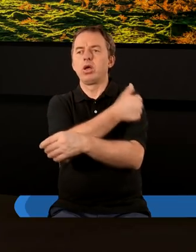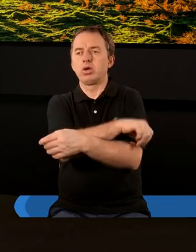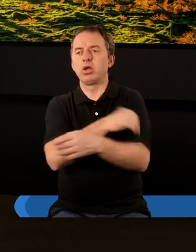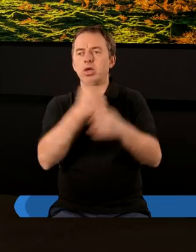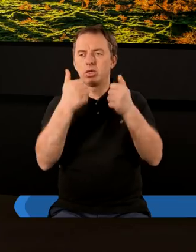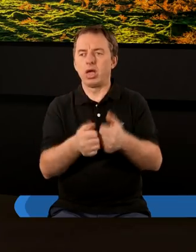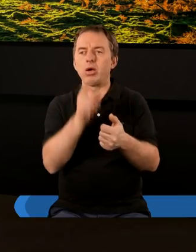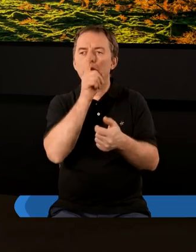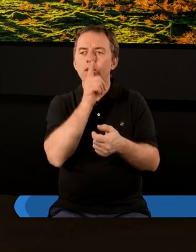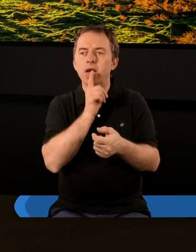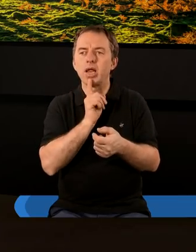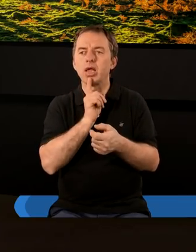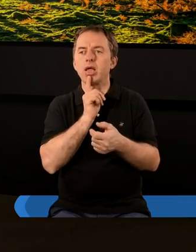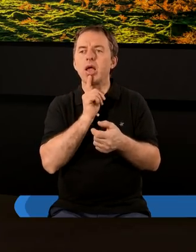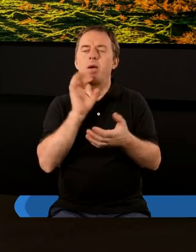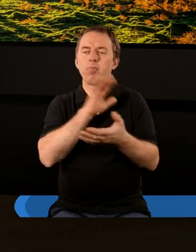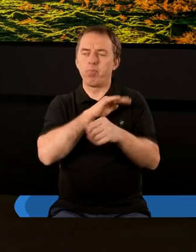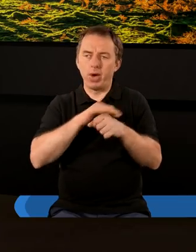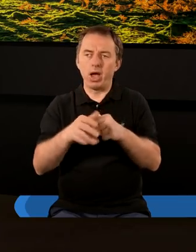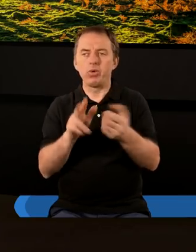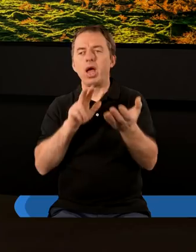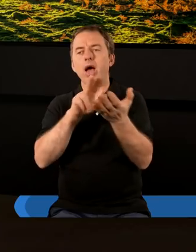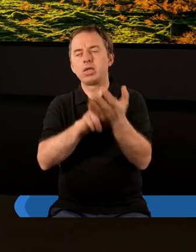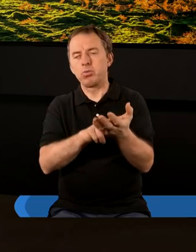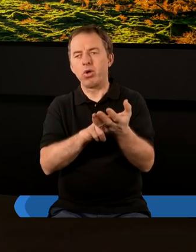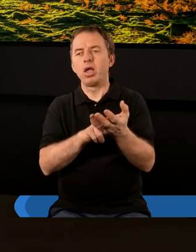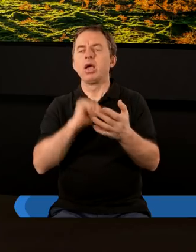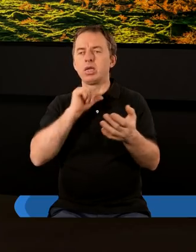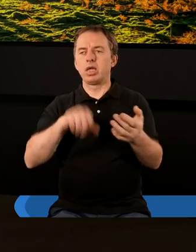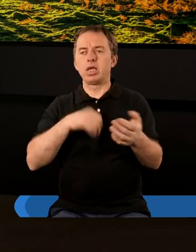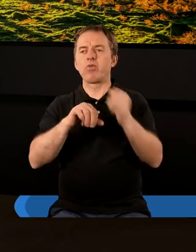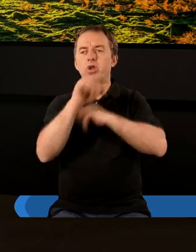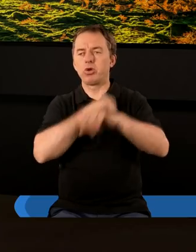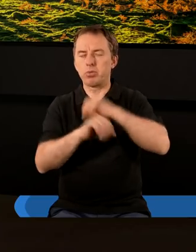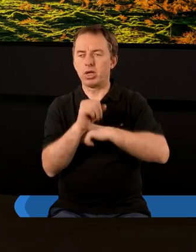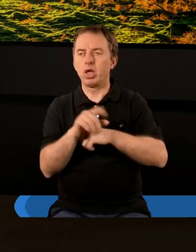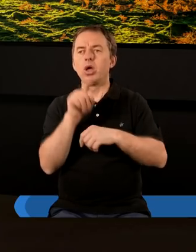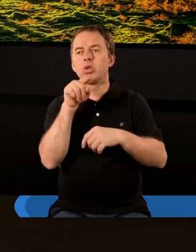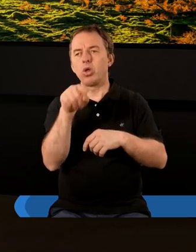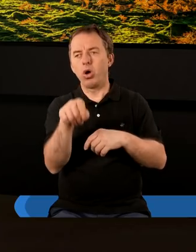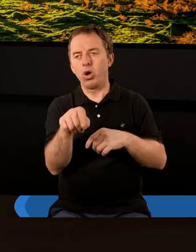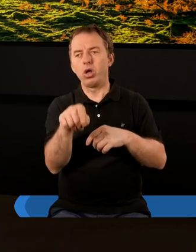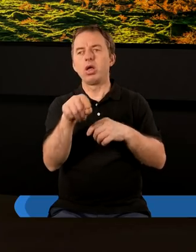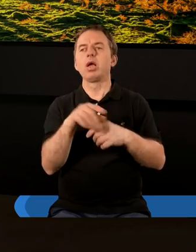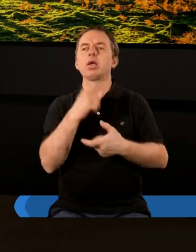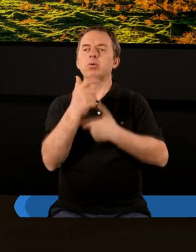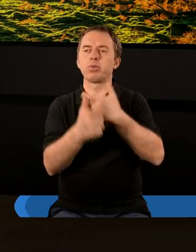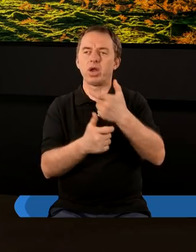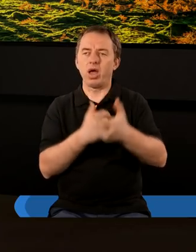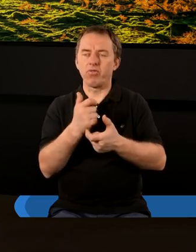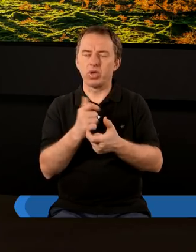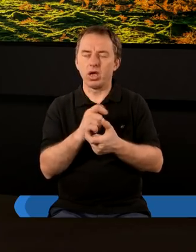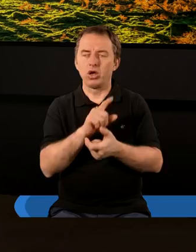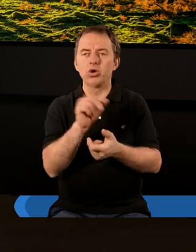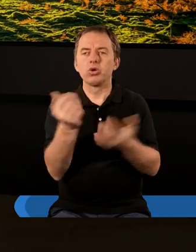Chrześcijaństwo stało się religią w pełni akceptowaną w Cesarstwie Rzymskim. I to sprawia,